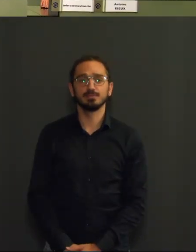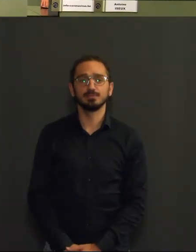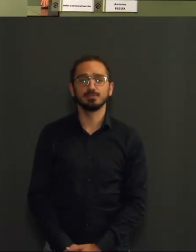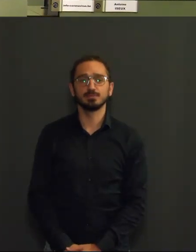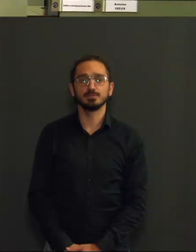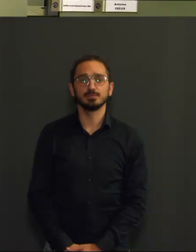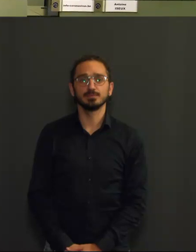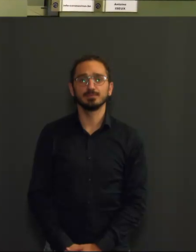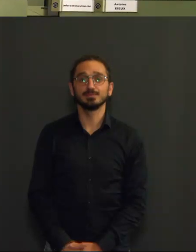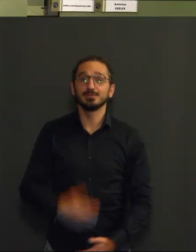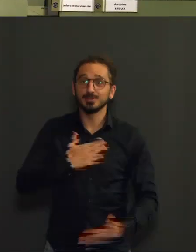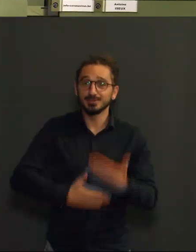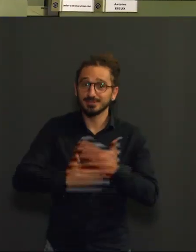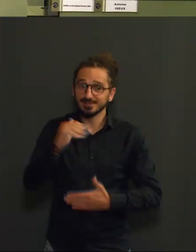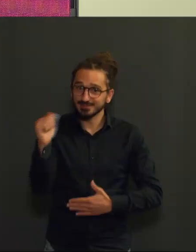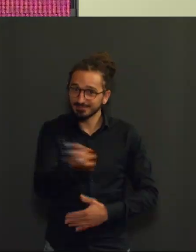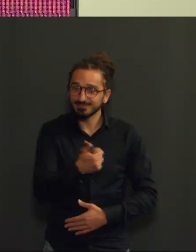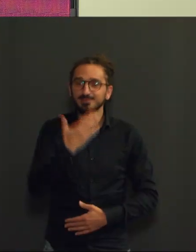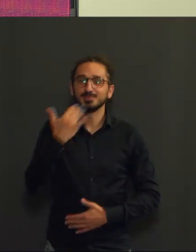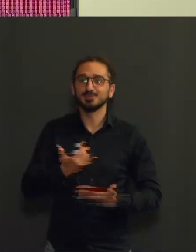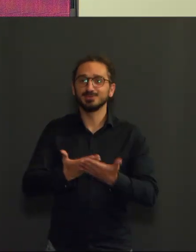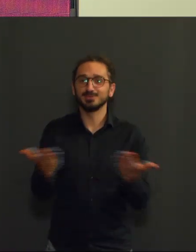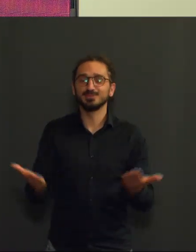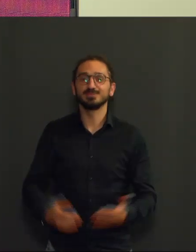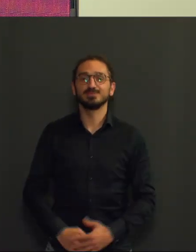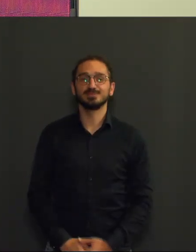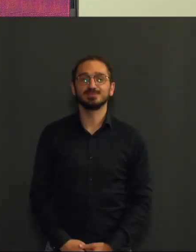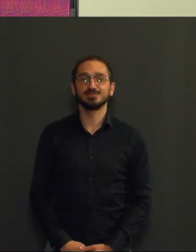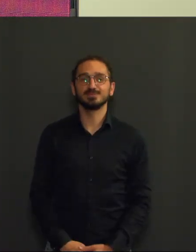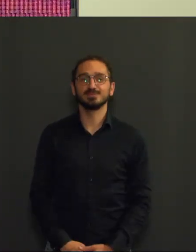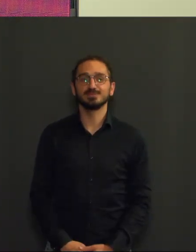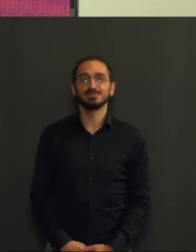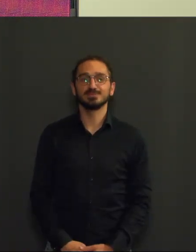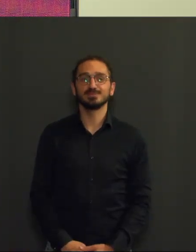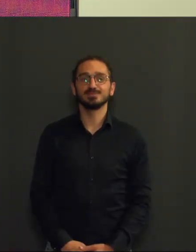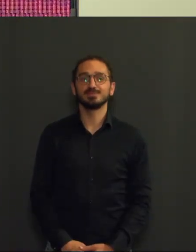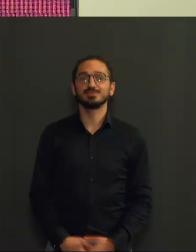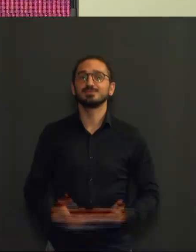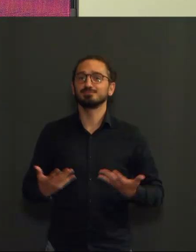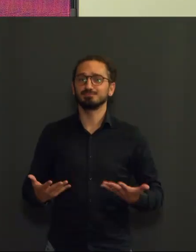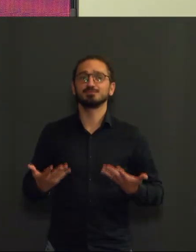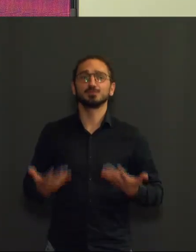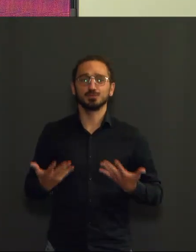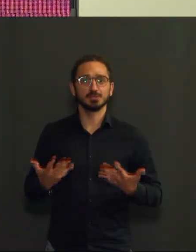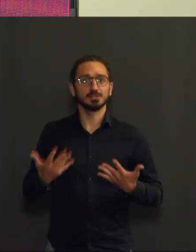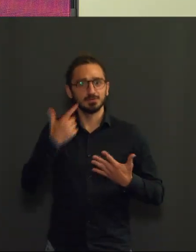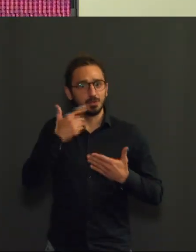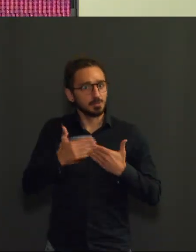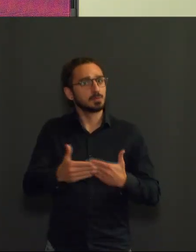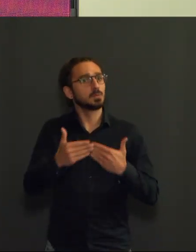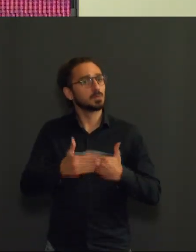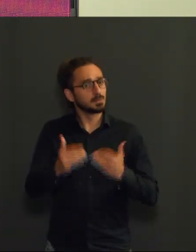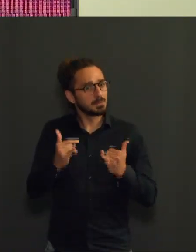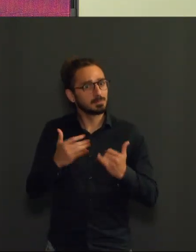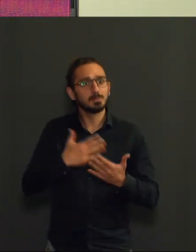Bonjour à toutes, bonjour à tous. Alors, on continue sur le train des bonnes nouvelles, comme nous l'avions depuis quelques